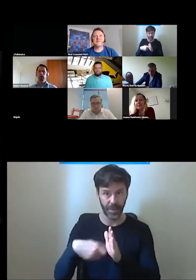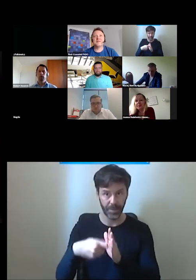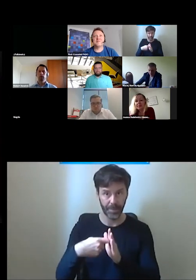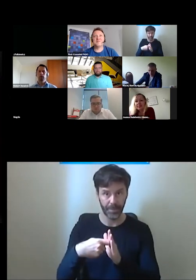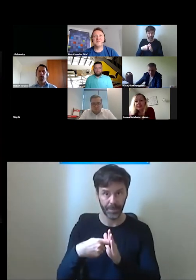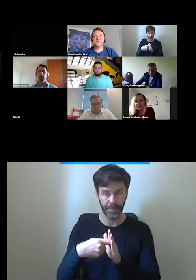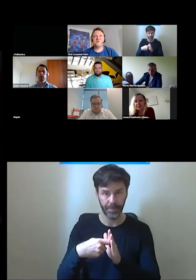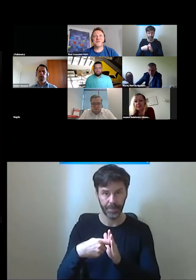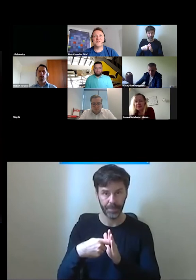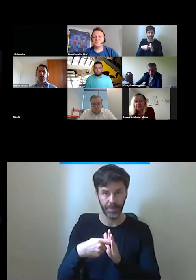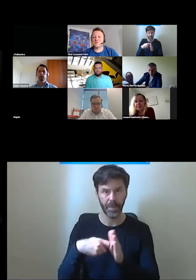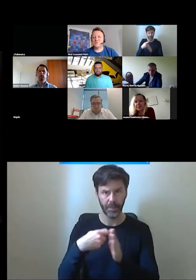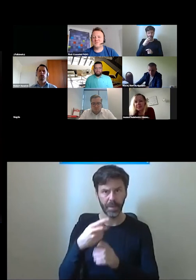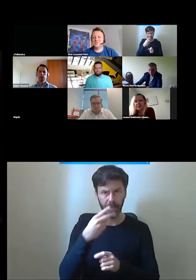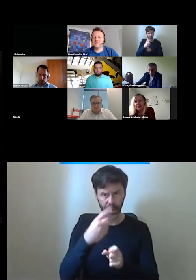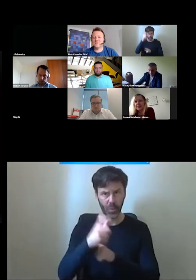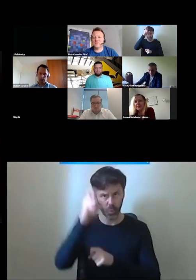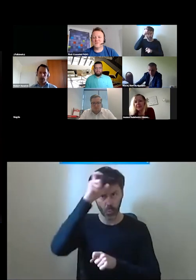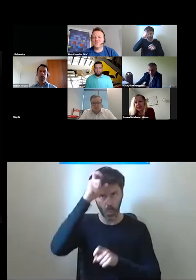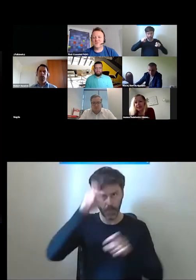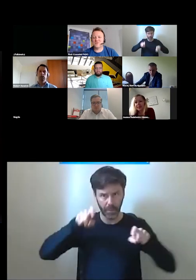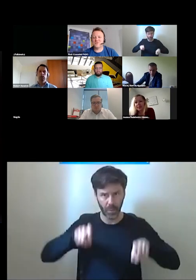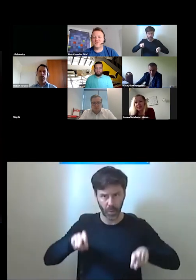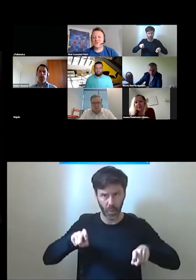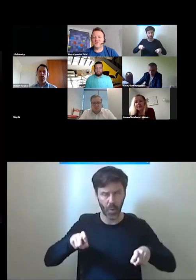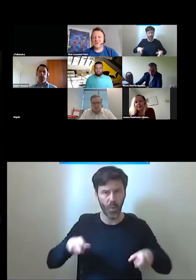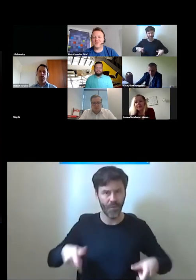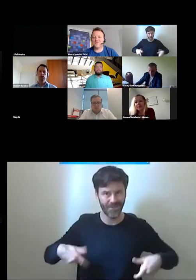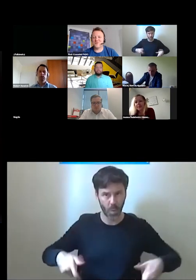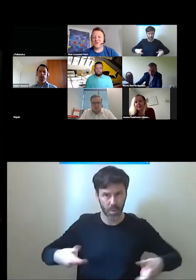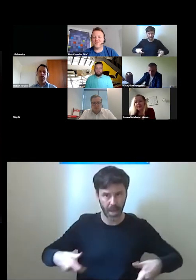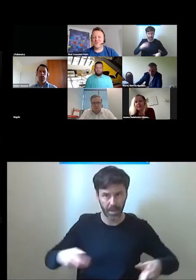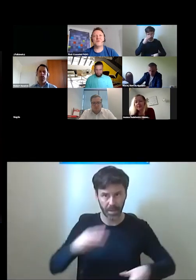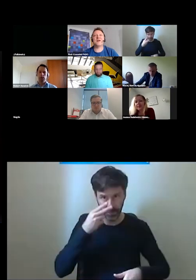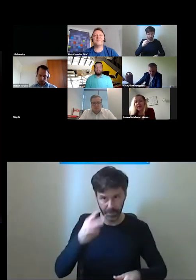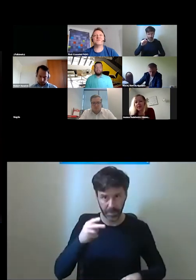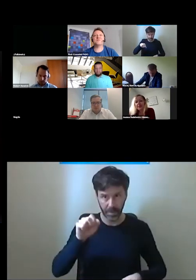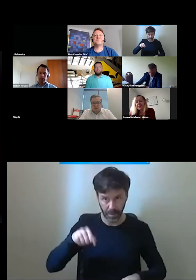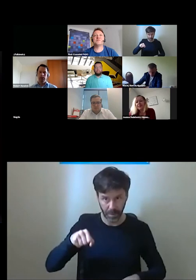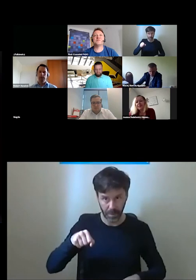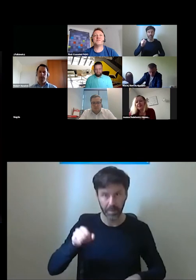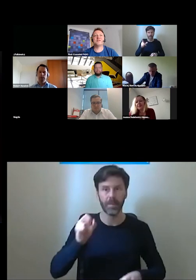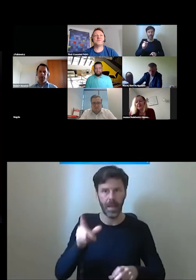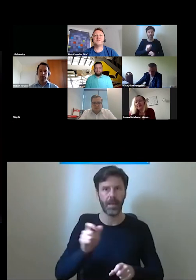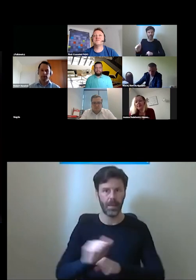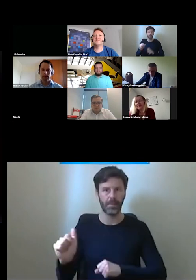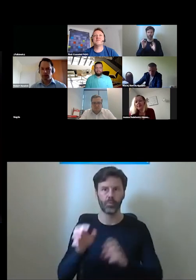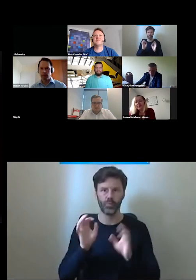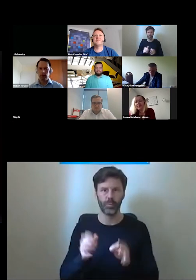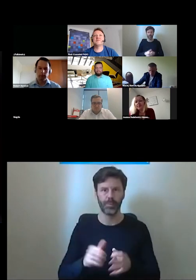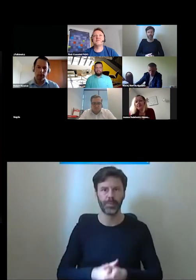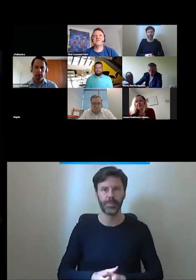na którym siedzi człowiek na wózku proszę żeby ktoś mi tam kiwnął głową pojawił się dobrze to jedziemy